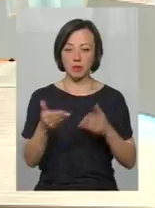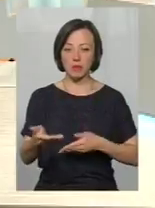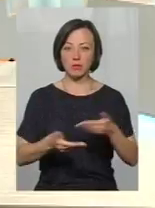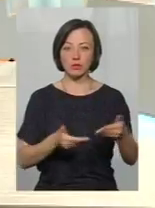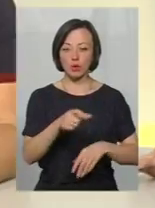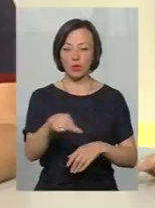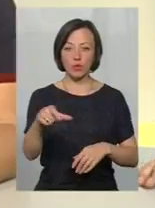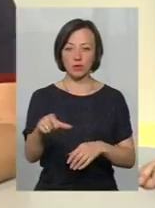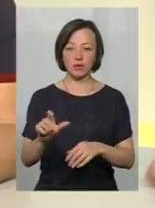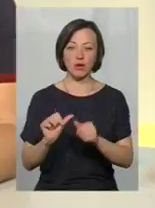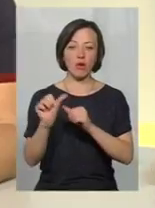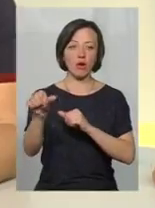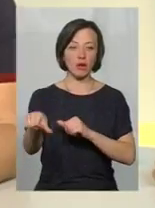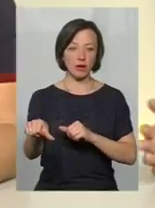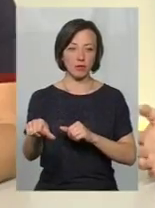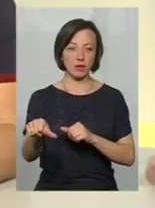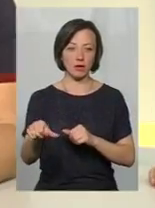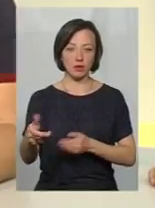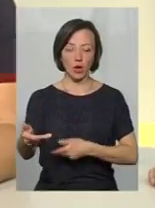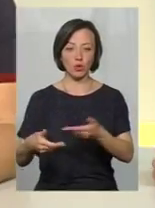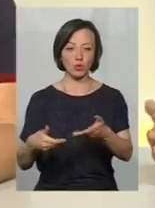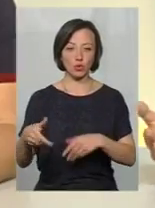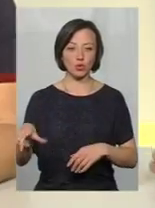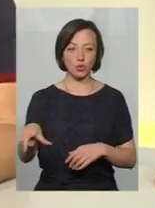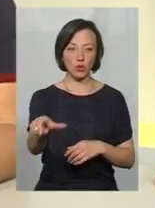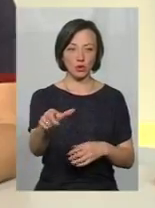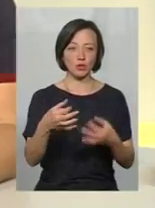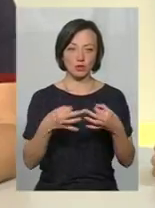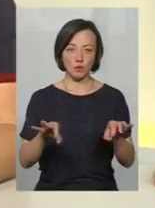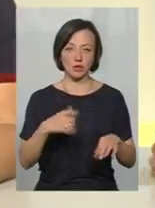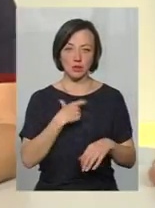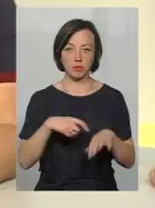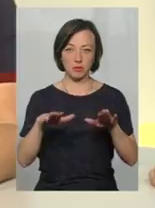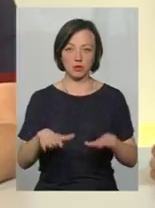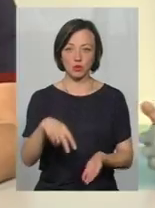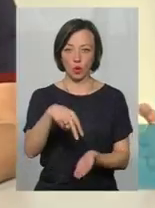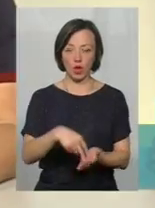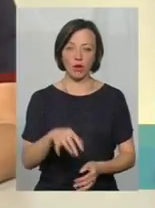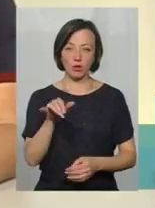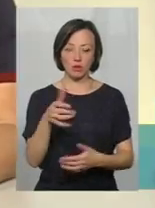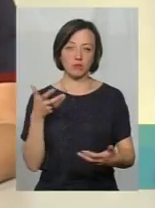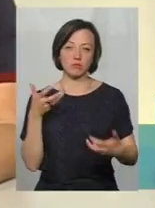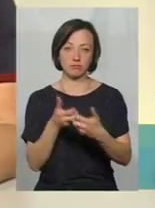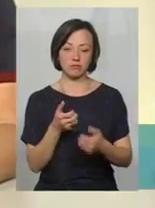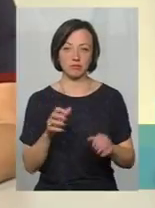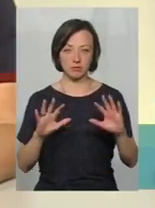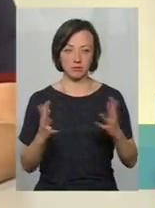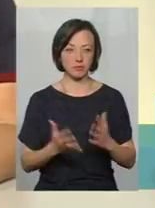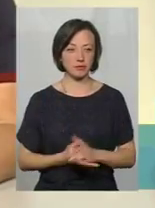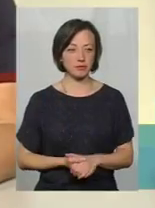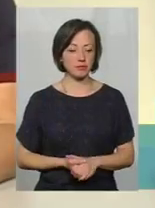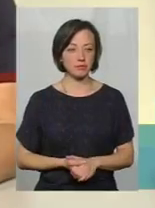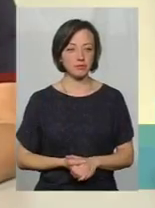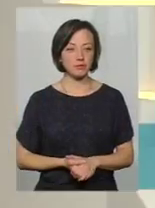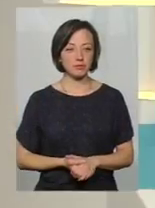перебуваючи не на проїзді частині, а на дозволеному для себе місці, просто стояли і в них здійснили з ними